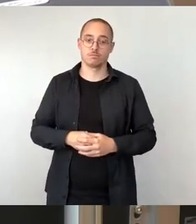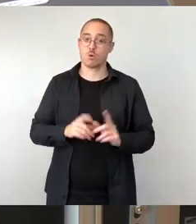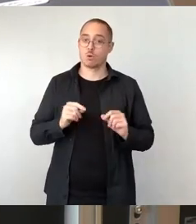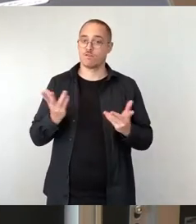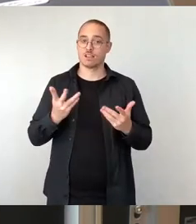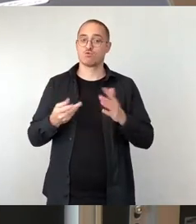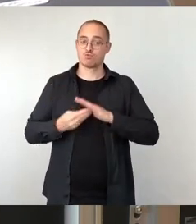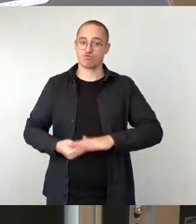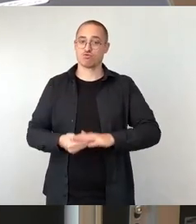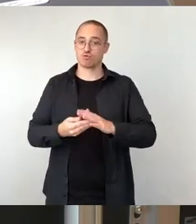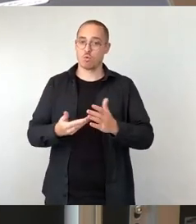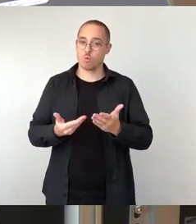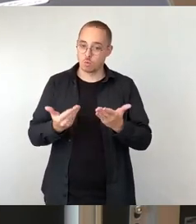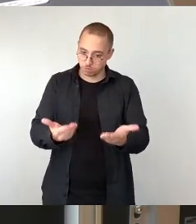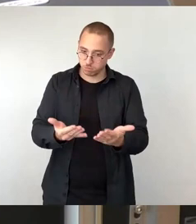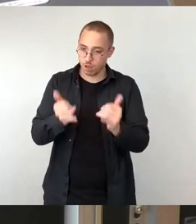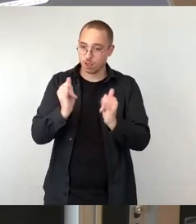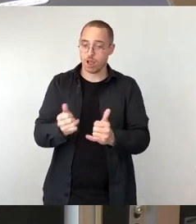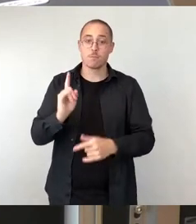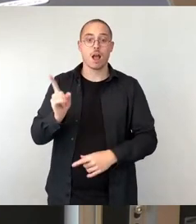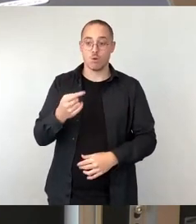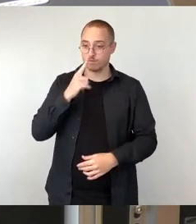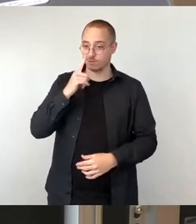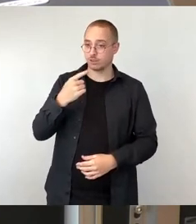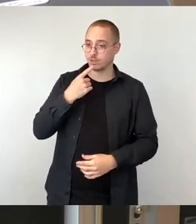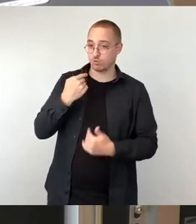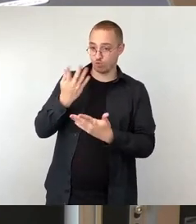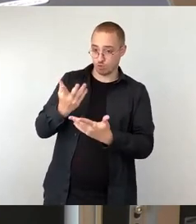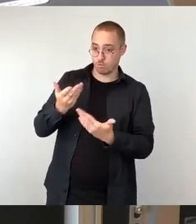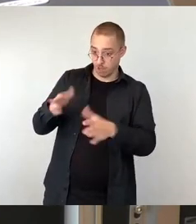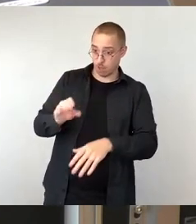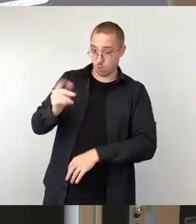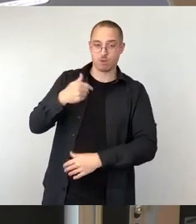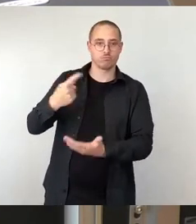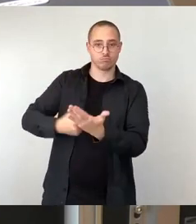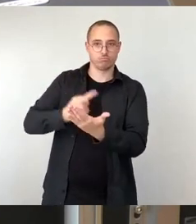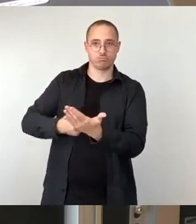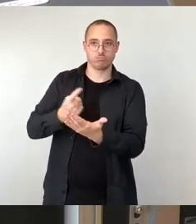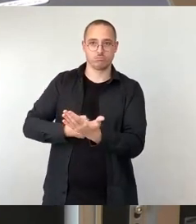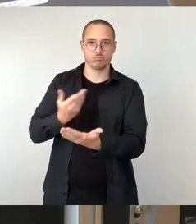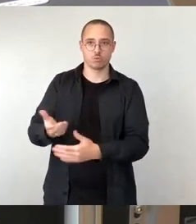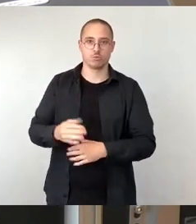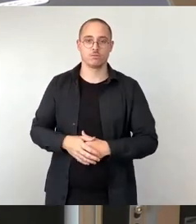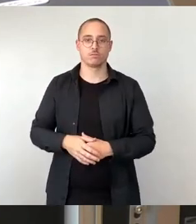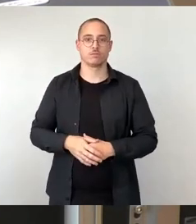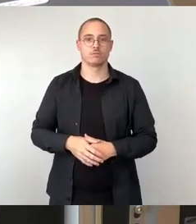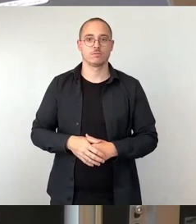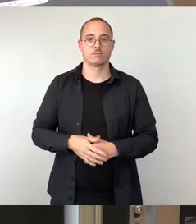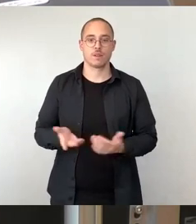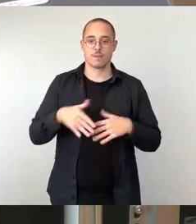Als Kommune entsprechende Angebote für die Integration vorhalten, aber auch Sanktionsmöglichkeiten für nicht